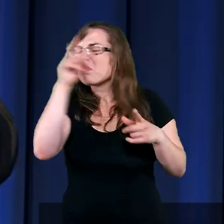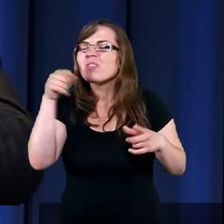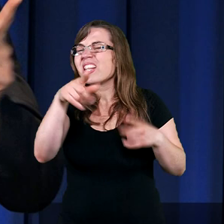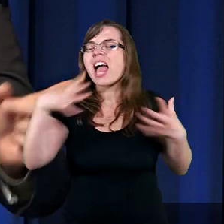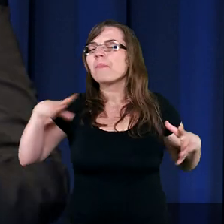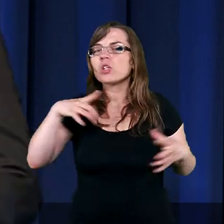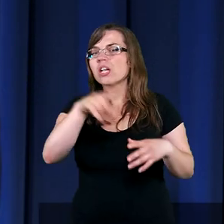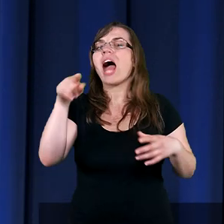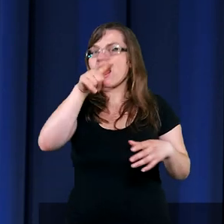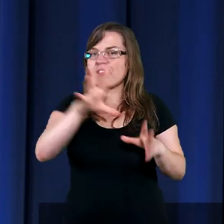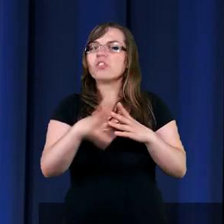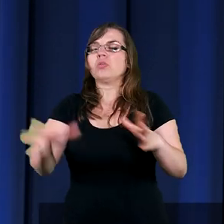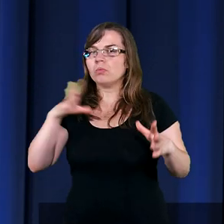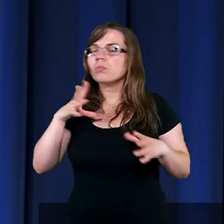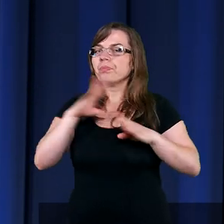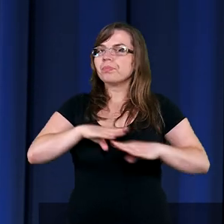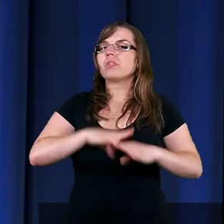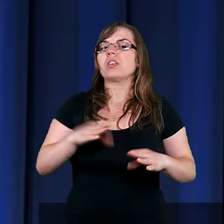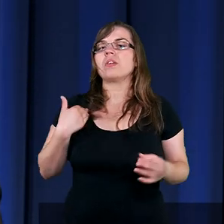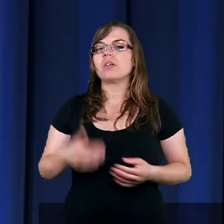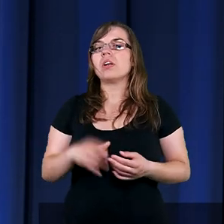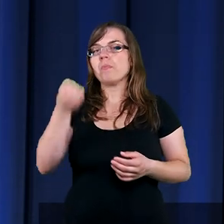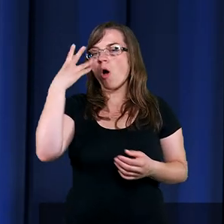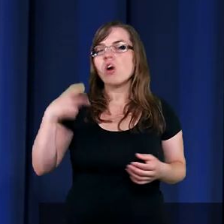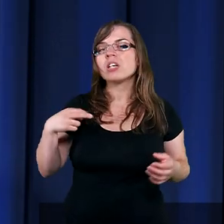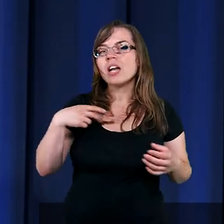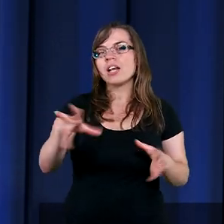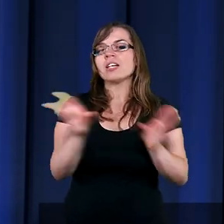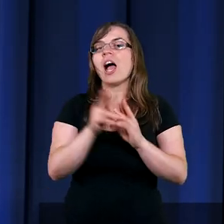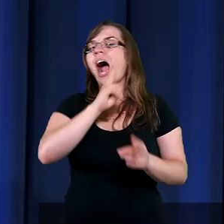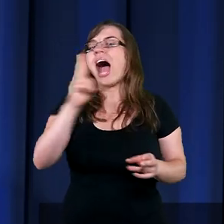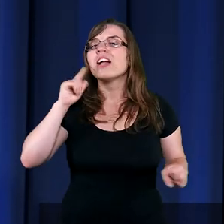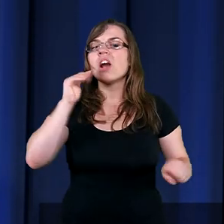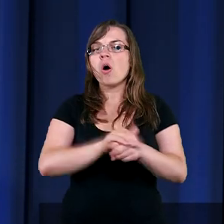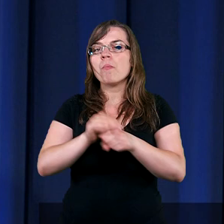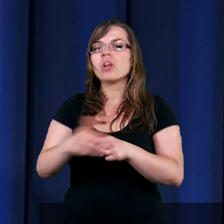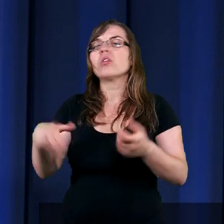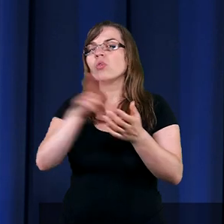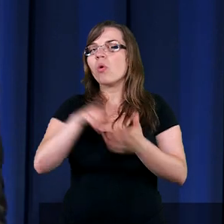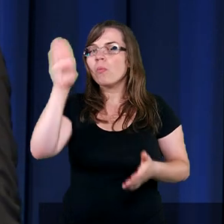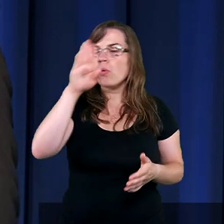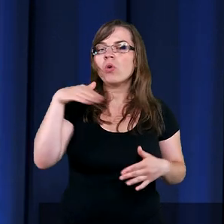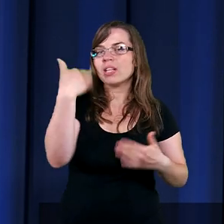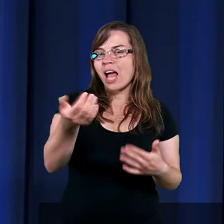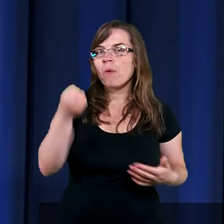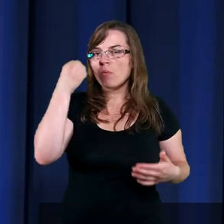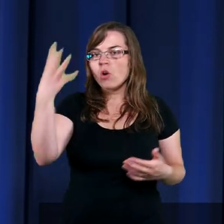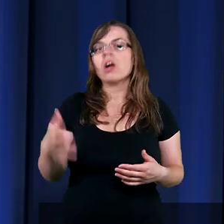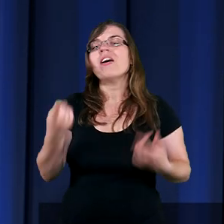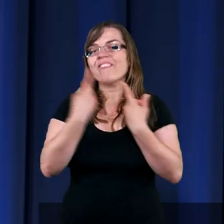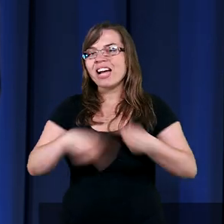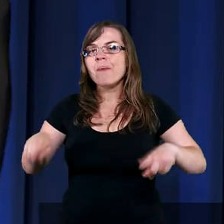przeżył. Idź i wesprzyj mojego syna. I Mojżesz wszedł. Każda obietnica, którą Pan Bóg dał Mojżeszowi, się